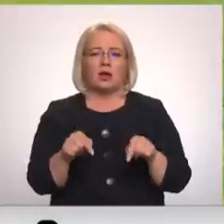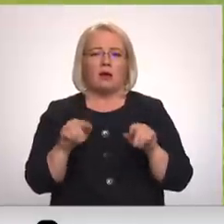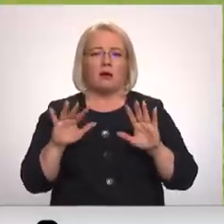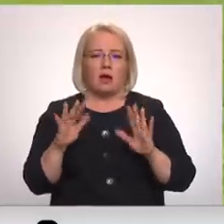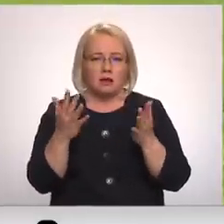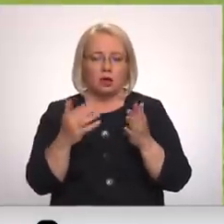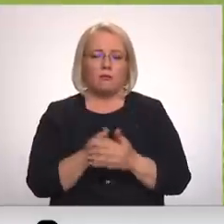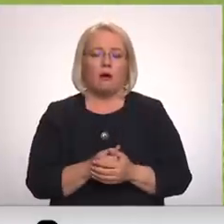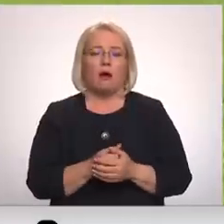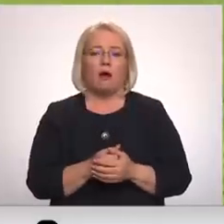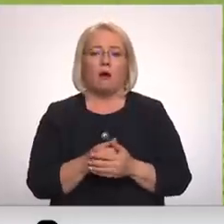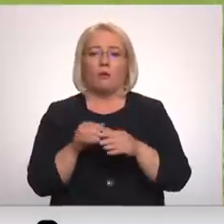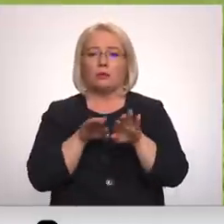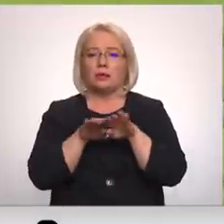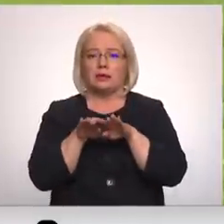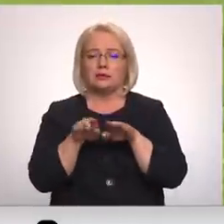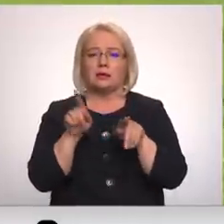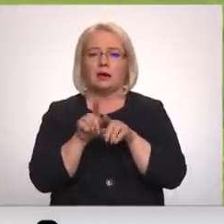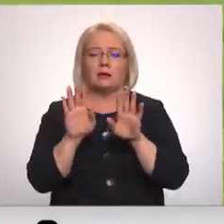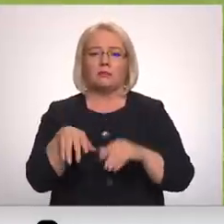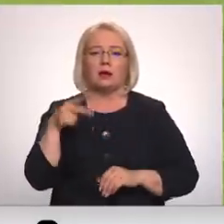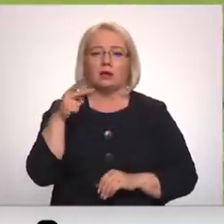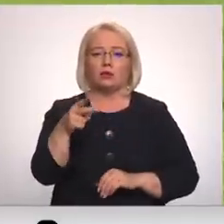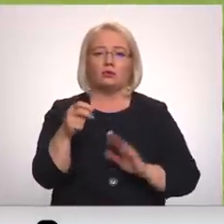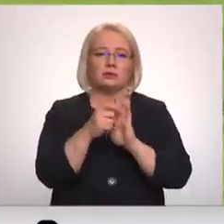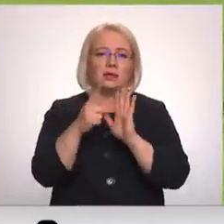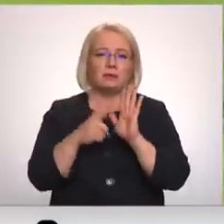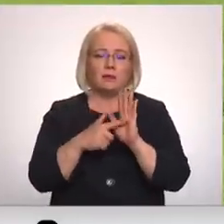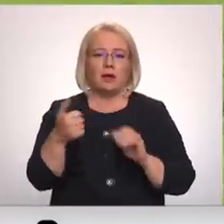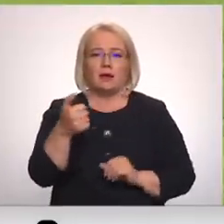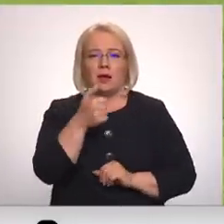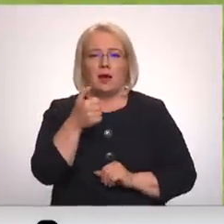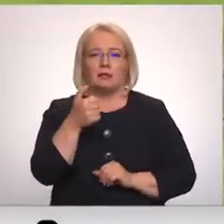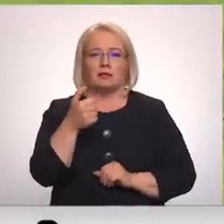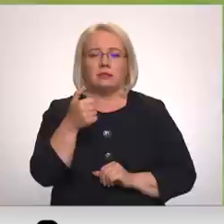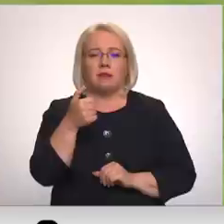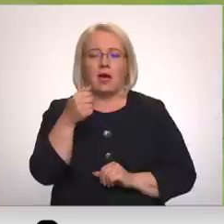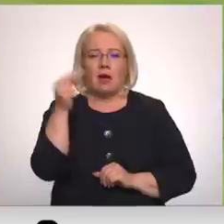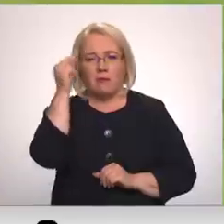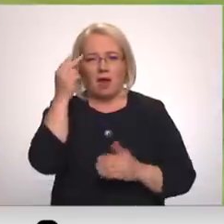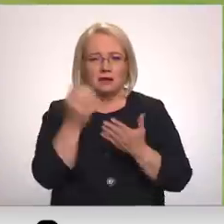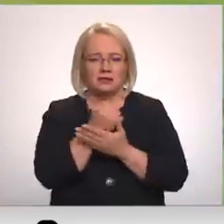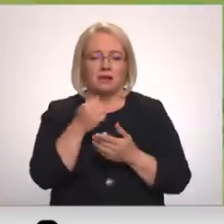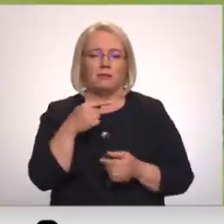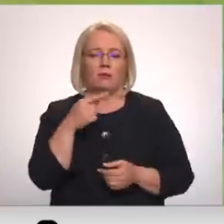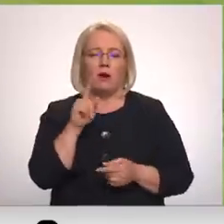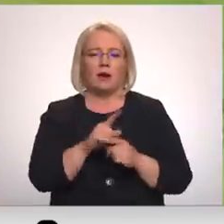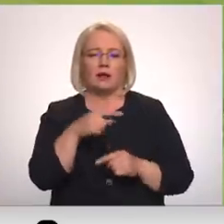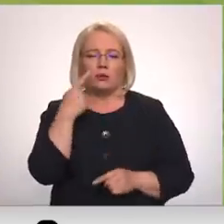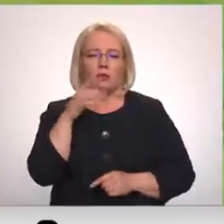gadījumā. Līdzīgi par 2017. gada mācībām runā arī sazvanīties zemnieki.